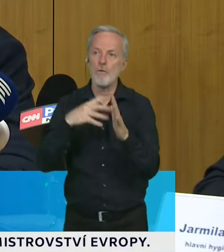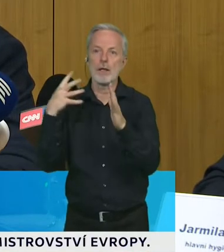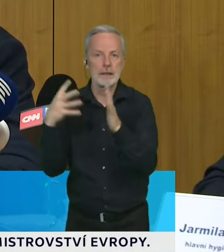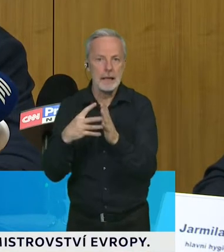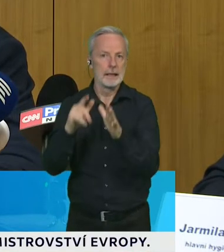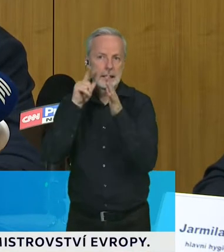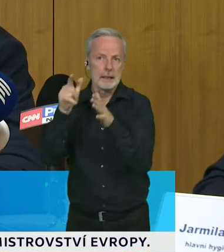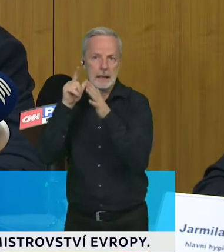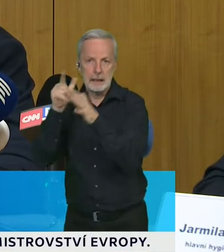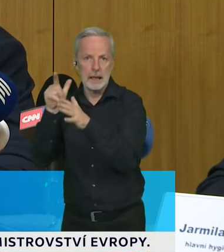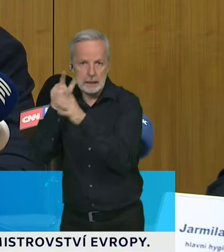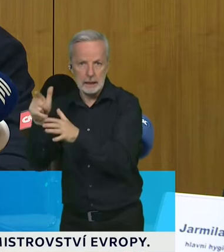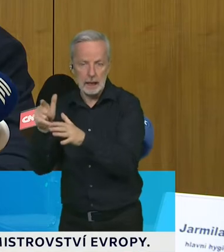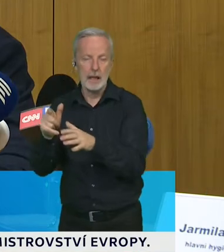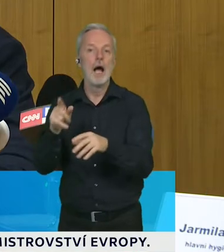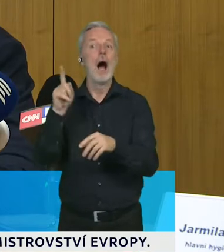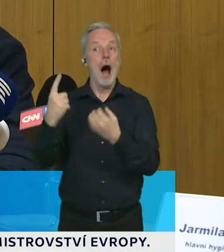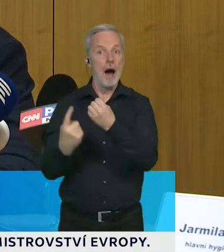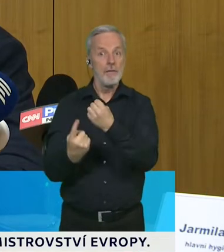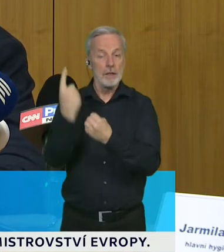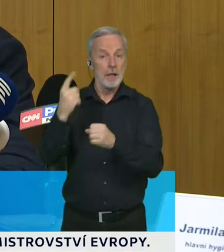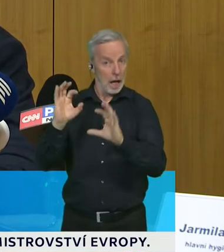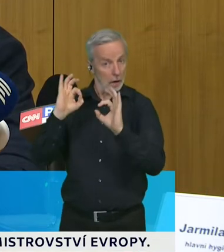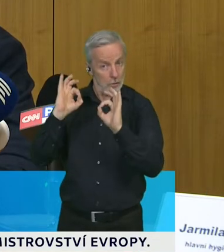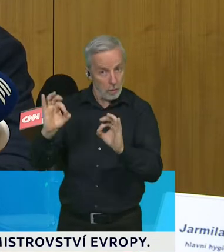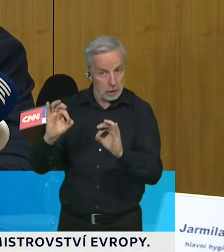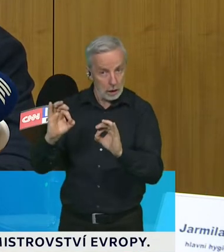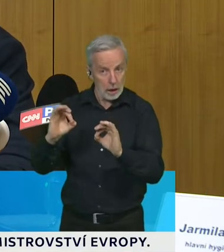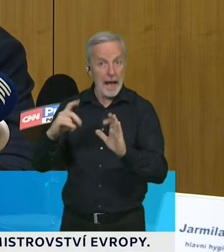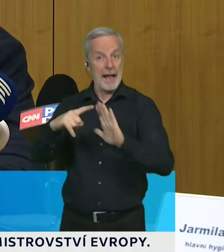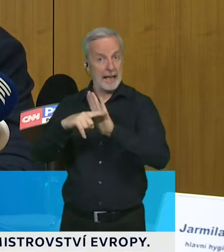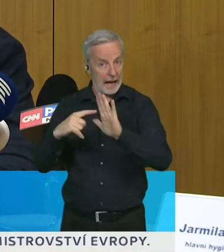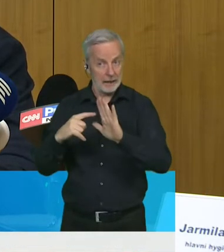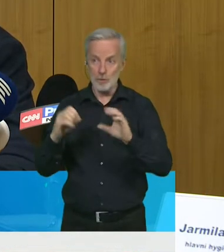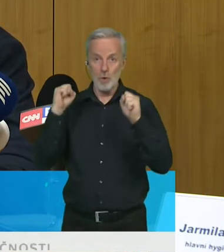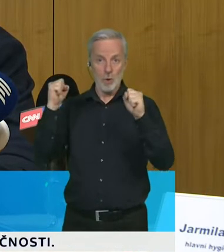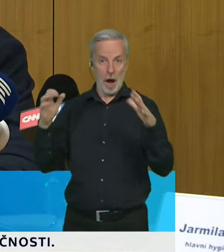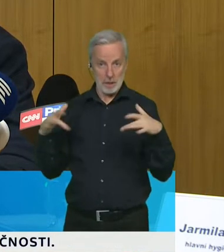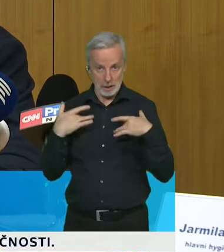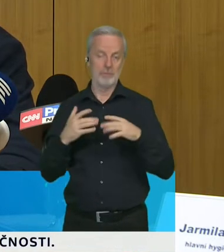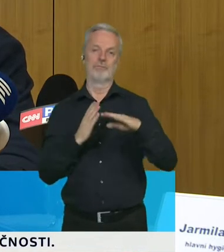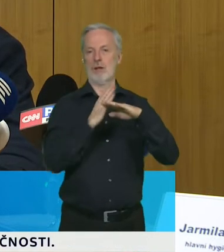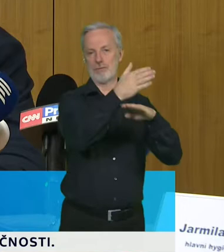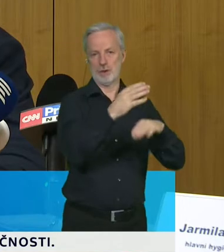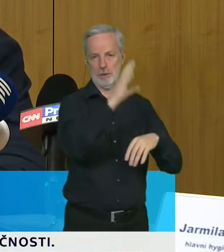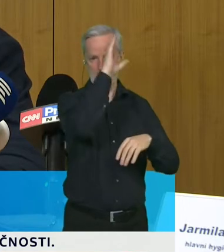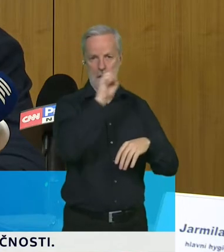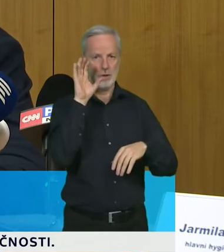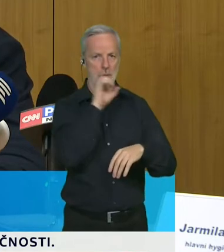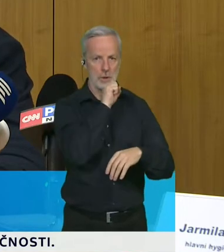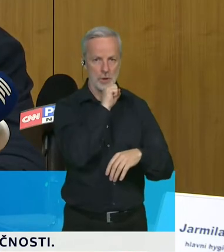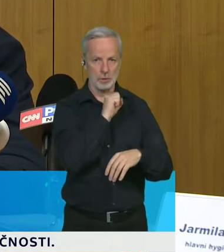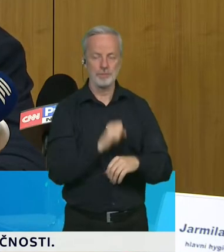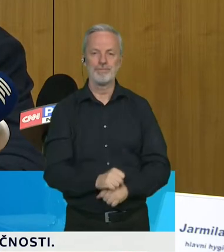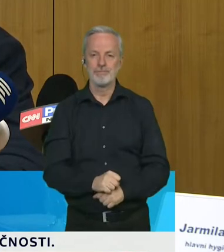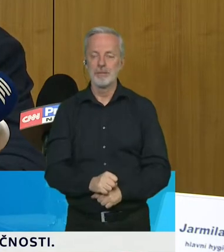všichni výsledky těch testů. Bude to mít veliký význam. A mimo jiné, kromě toho,